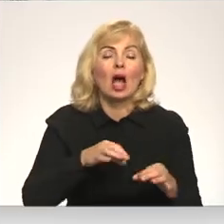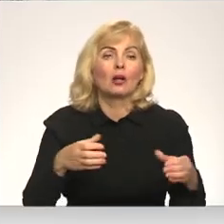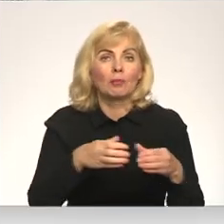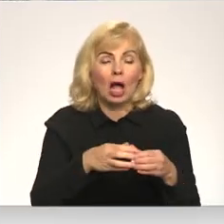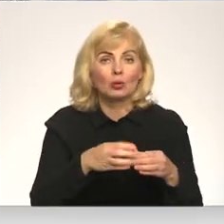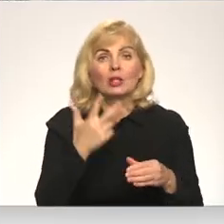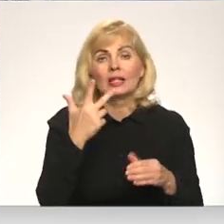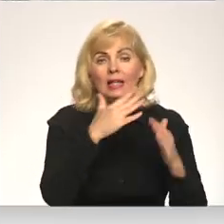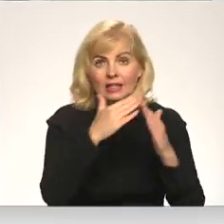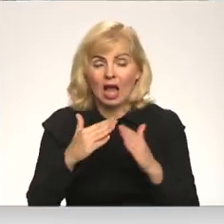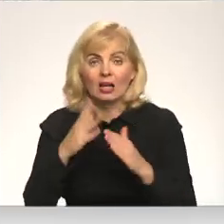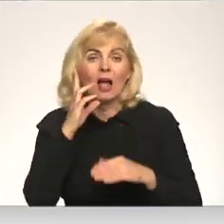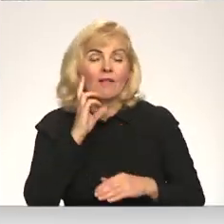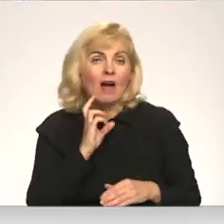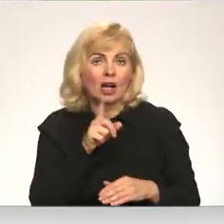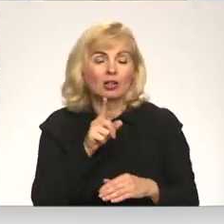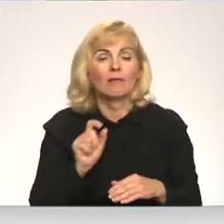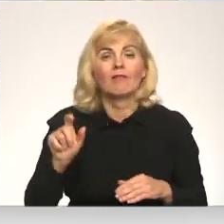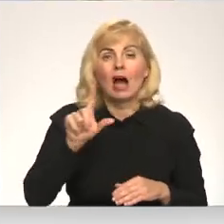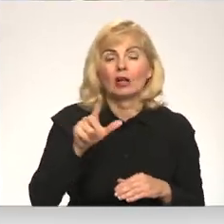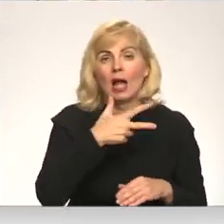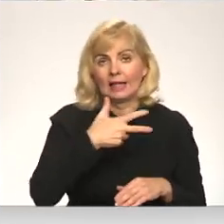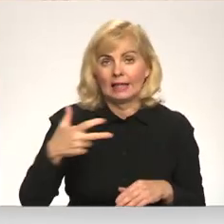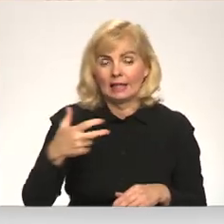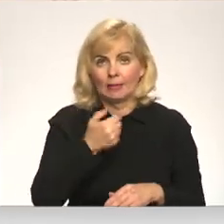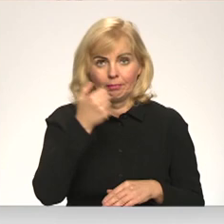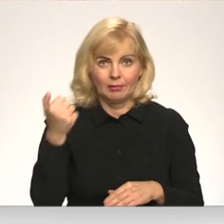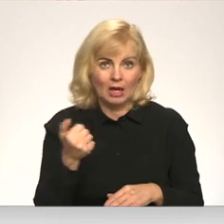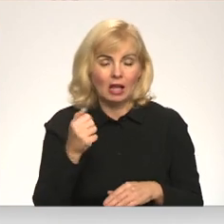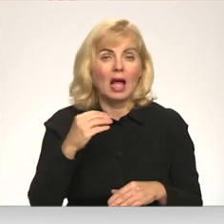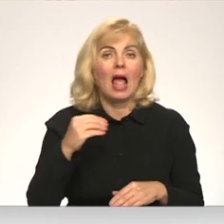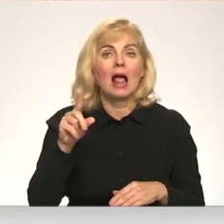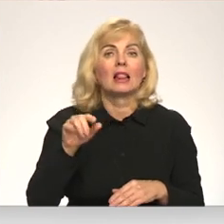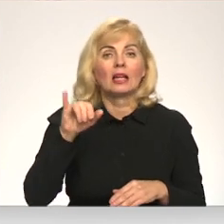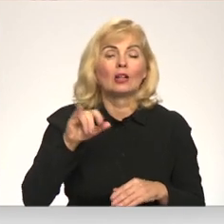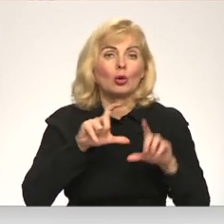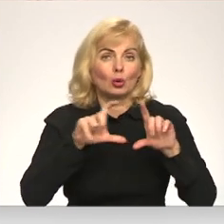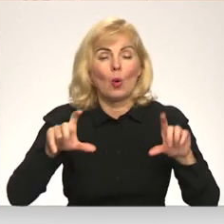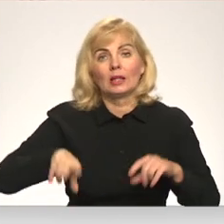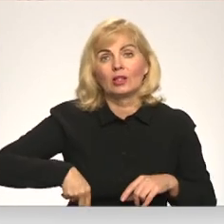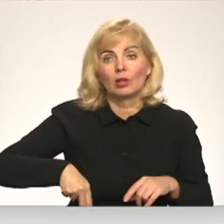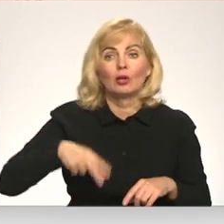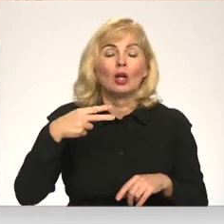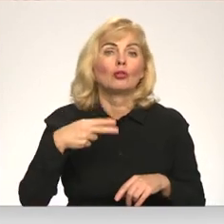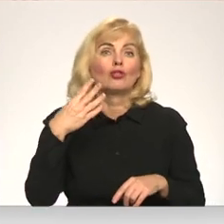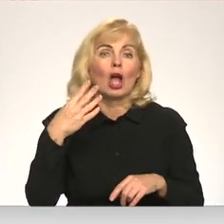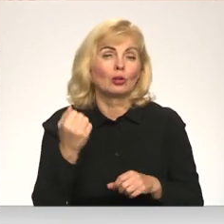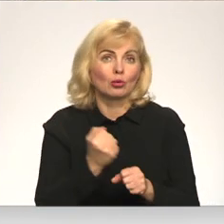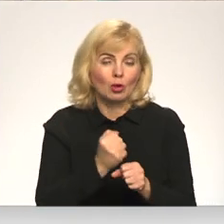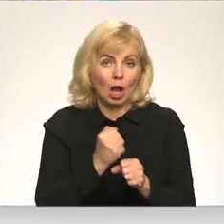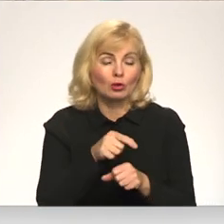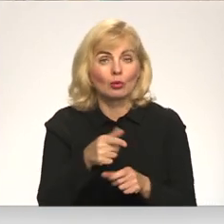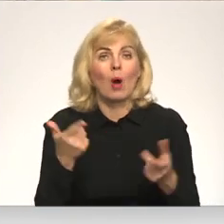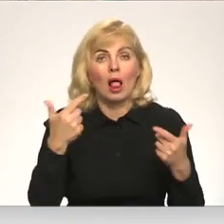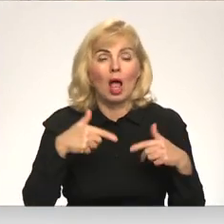ir trīs ēkas. Vecākajai no tām jau ir vairāk nekā 300 gadu. Elita Tisieka skolas direktori ir 24 gadus. To